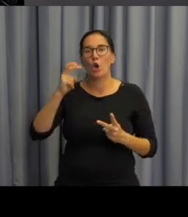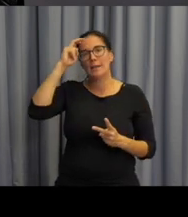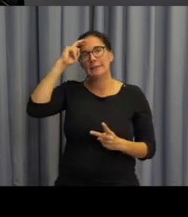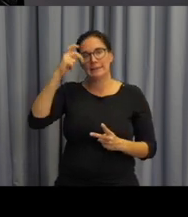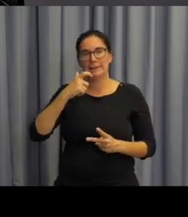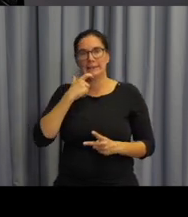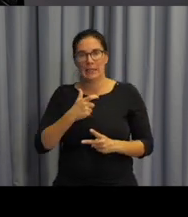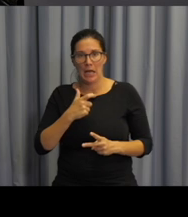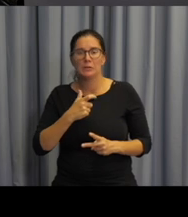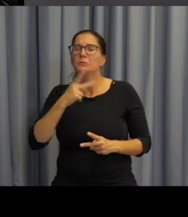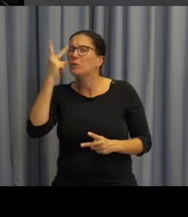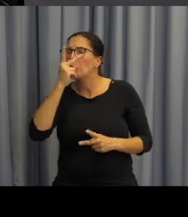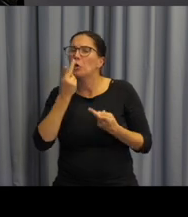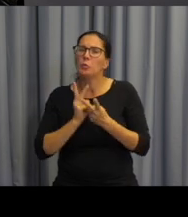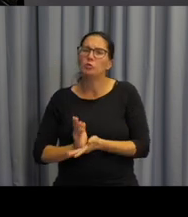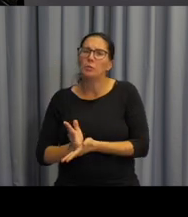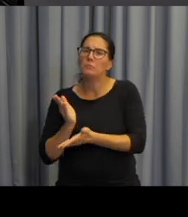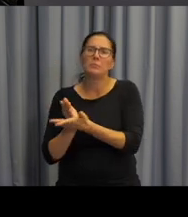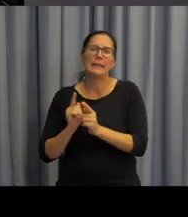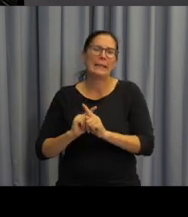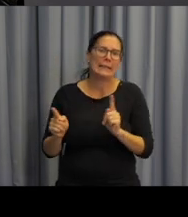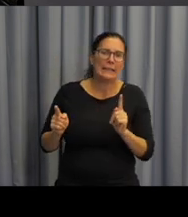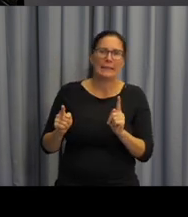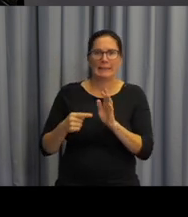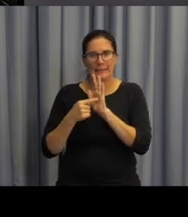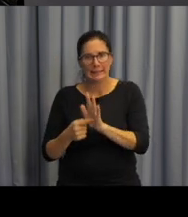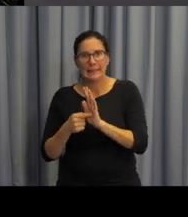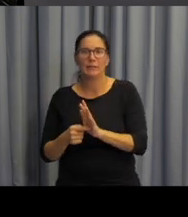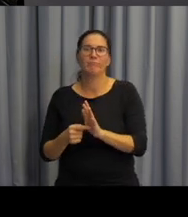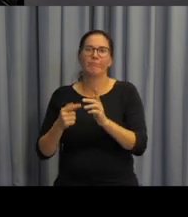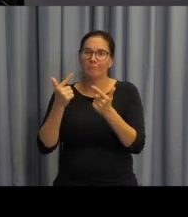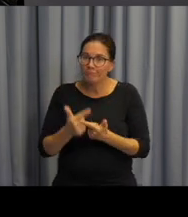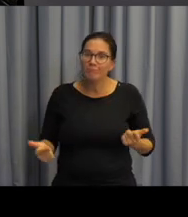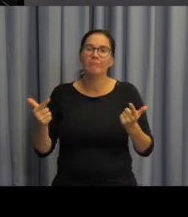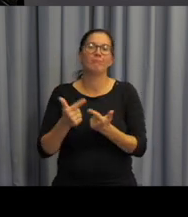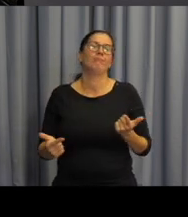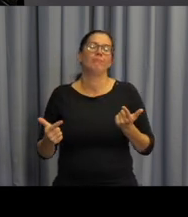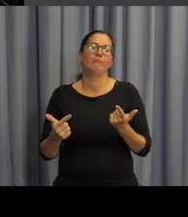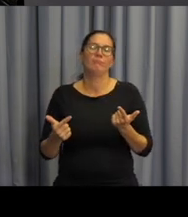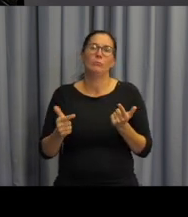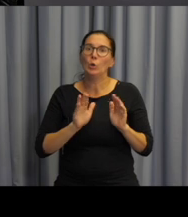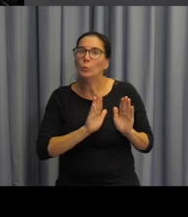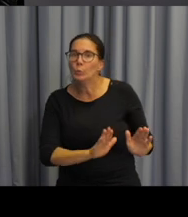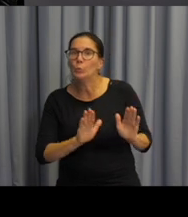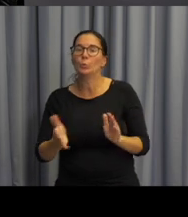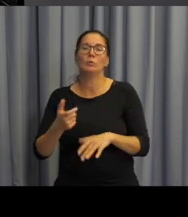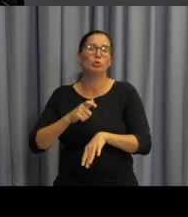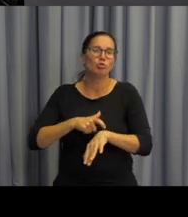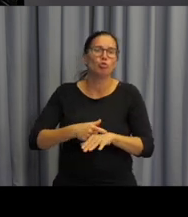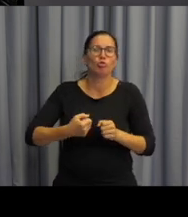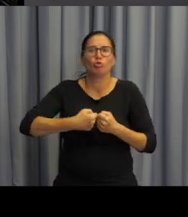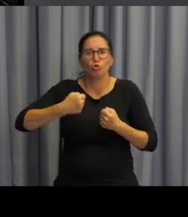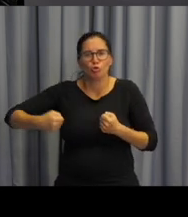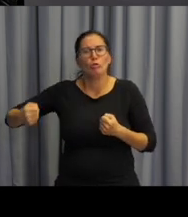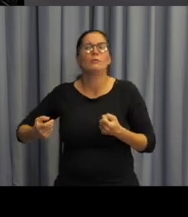Odlišná potom může být forma prezentace, výklad látky, tempo, načasování a